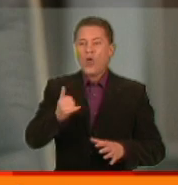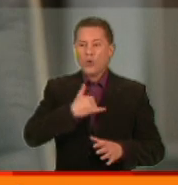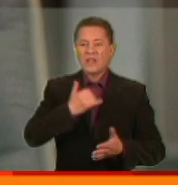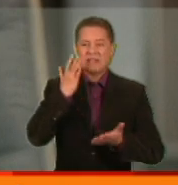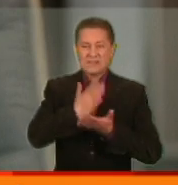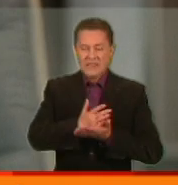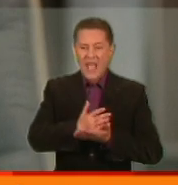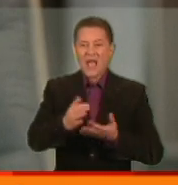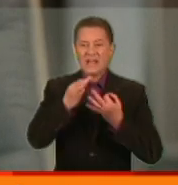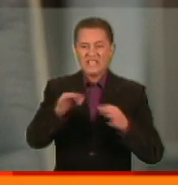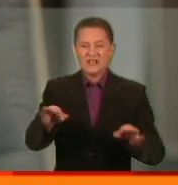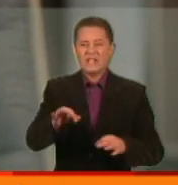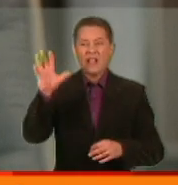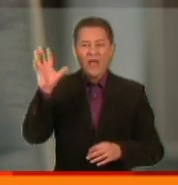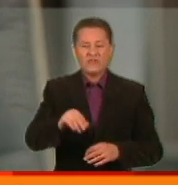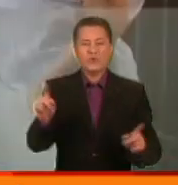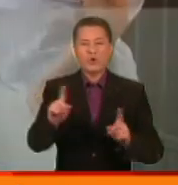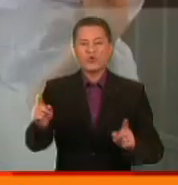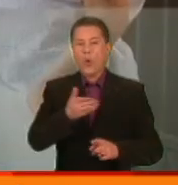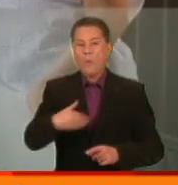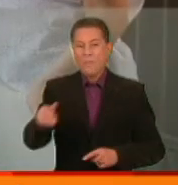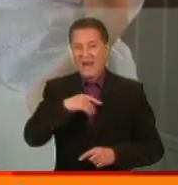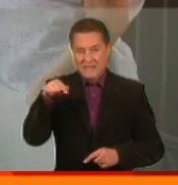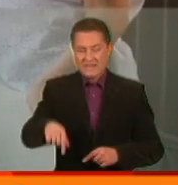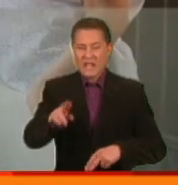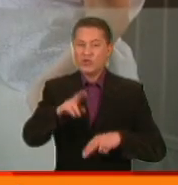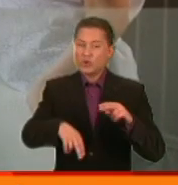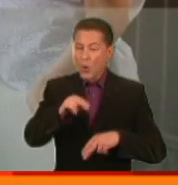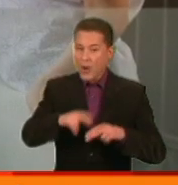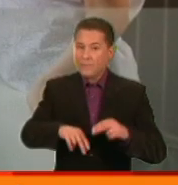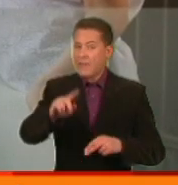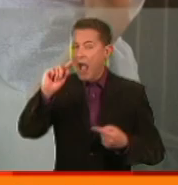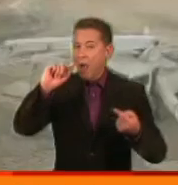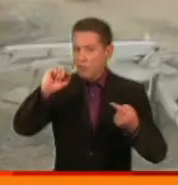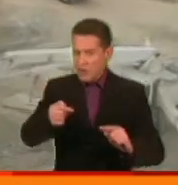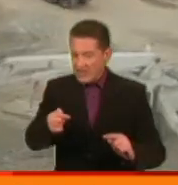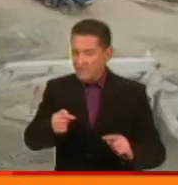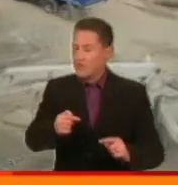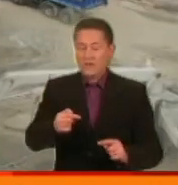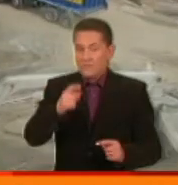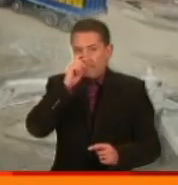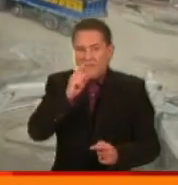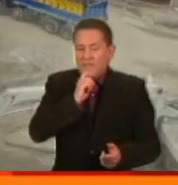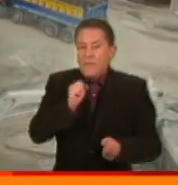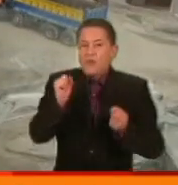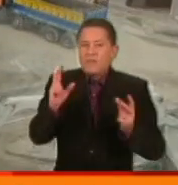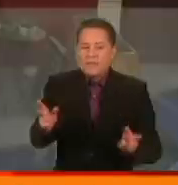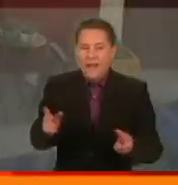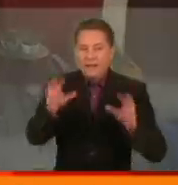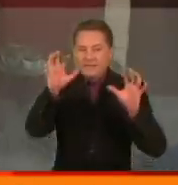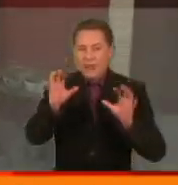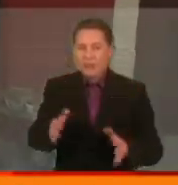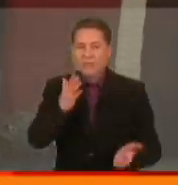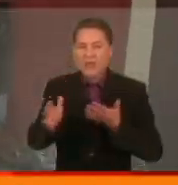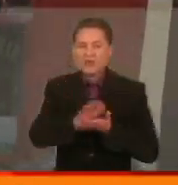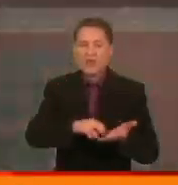підтвердження і розрішення на все, що ми тут строюємо. Утім, противники забудови не втямлять. Як воно може бути законним, якщо